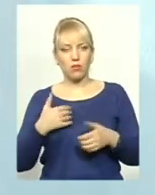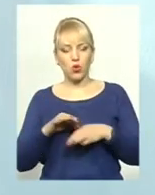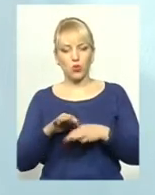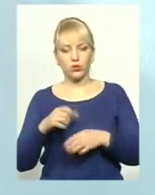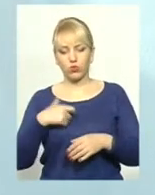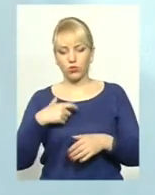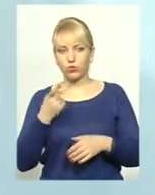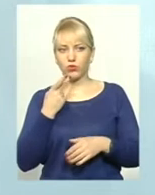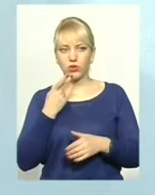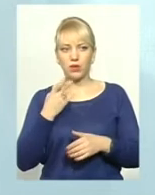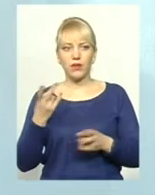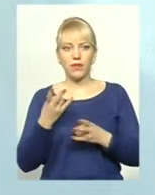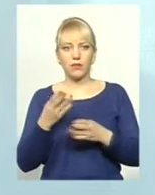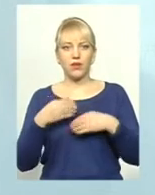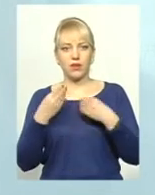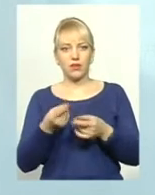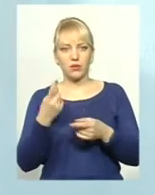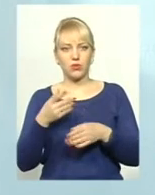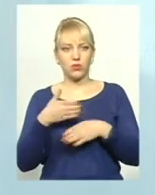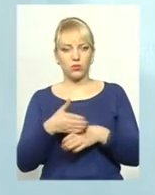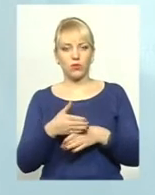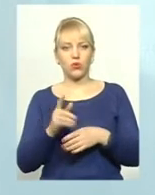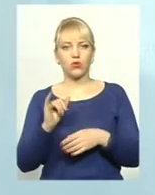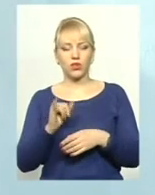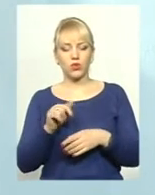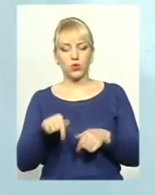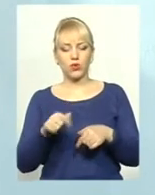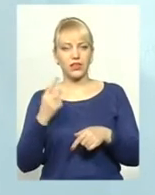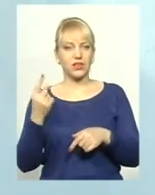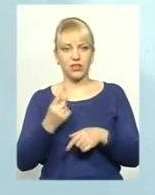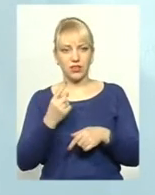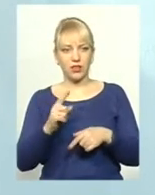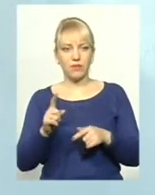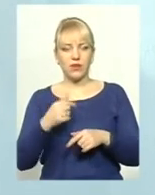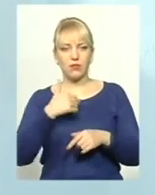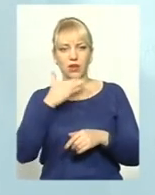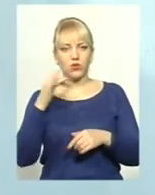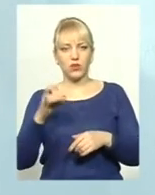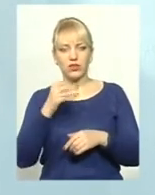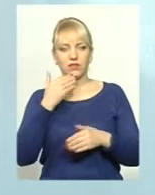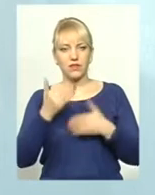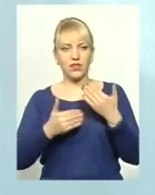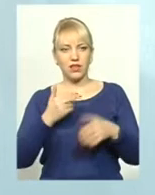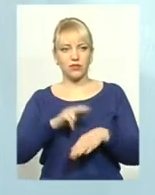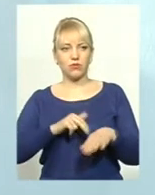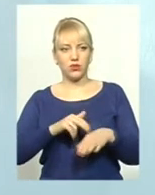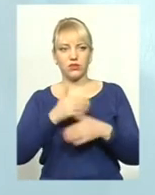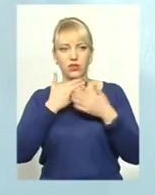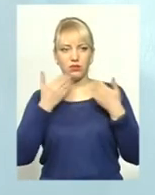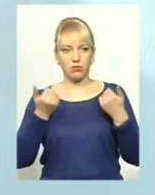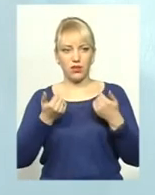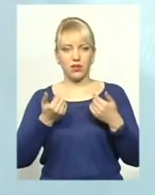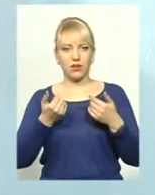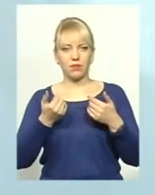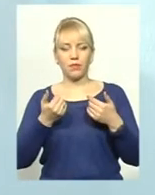тому що треба надавати першу допомогу. І тут єдине, ми вже багато разів зверталися в поліцію. Немає зачіпок, як